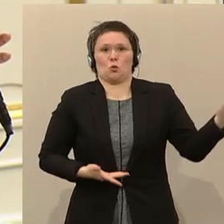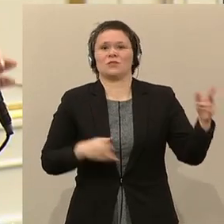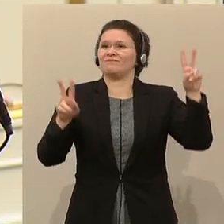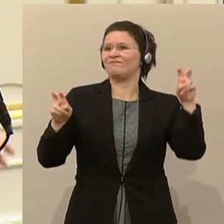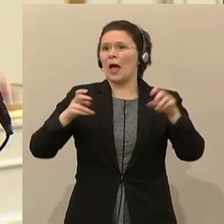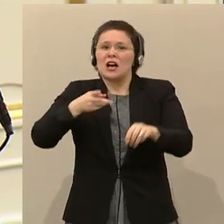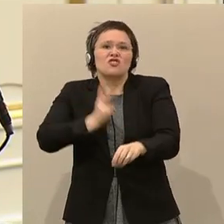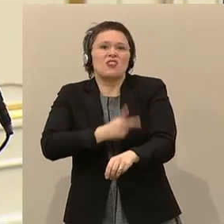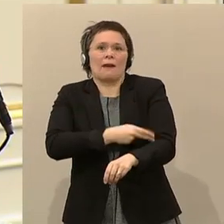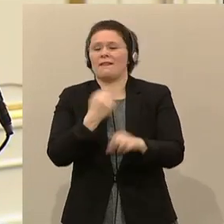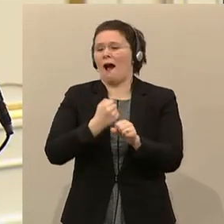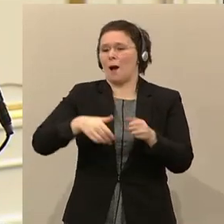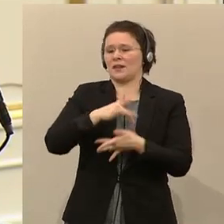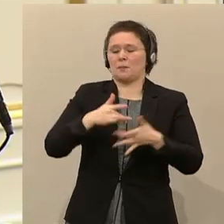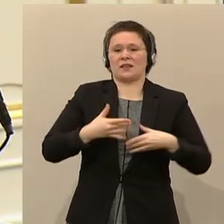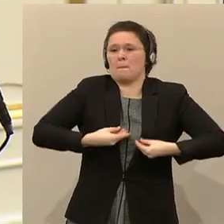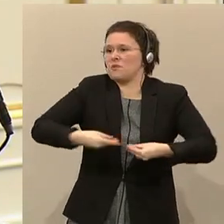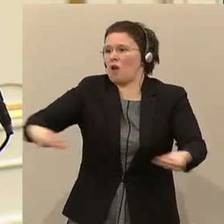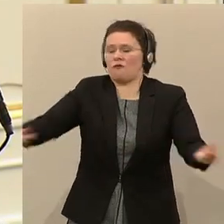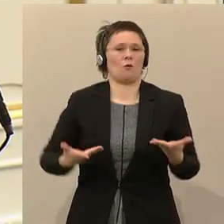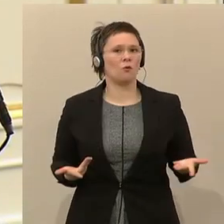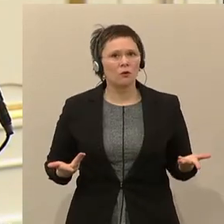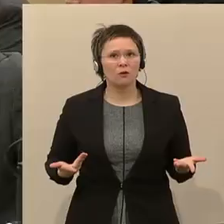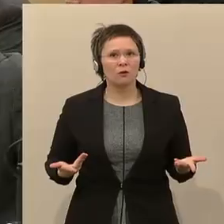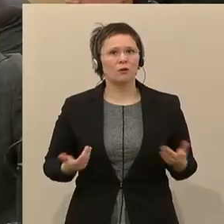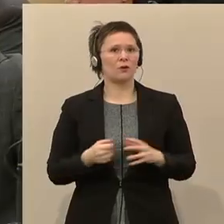Arbeitsplatzbeschaffung, das funktioniert nicht.